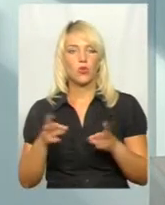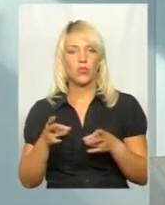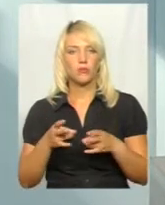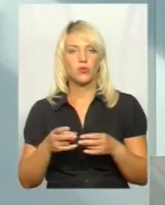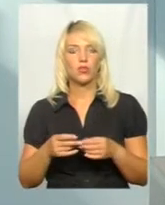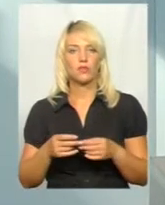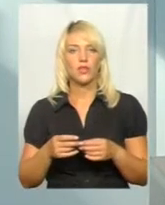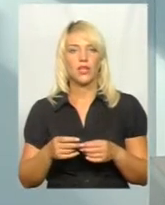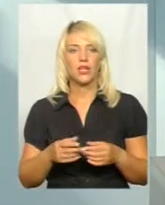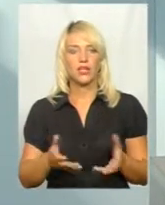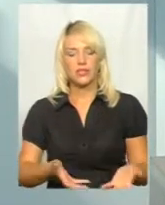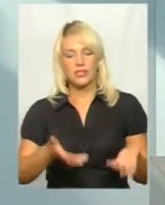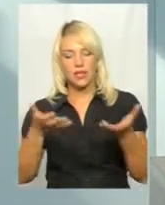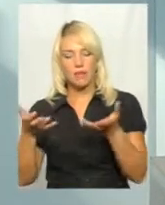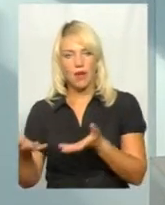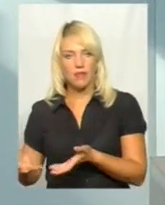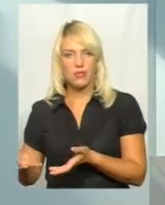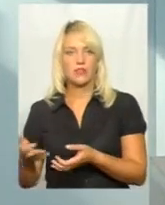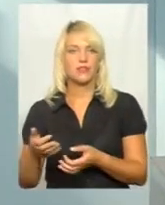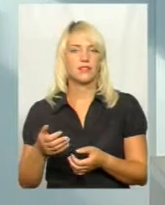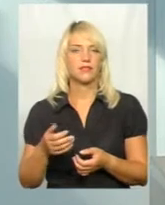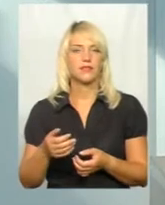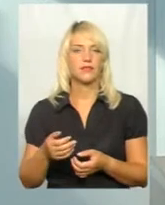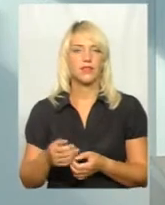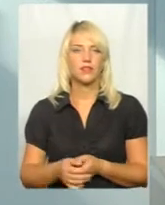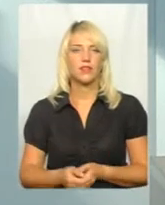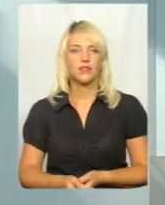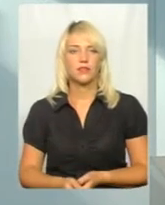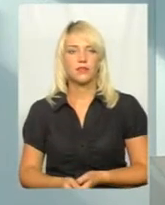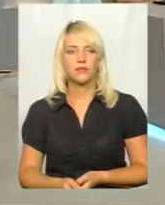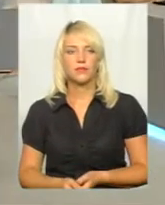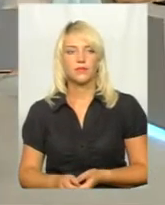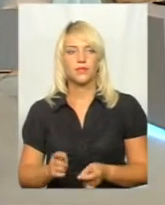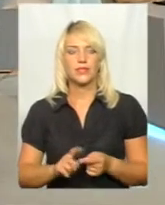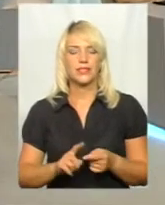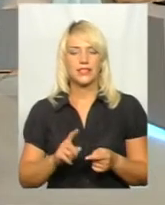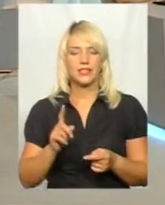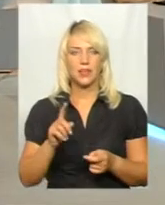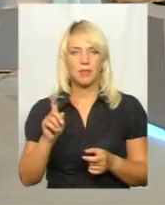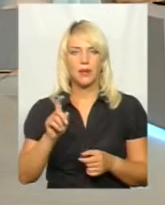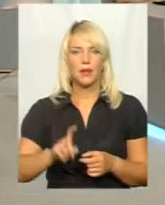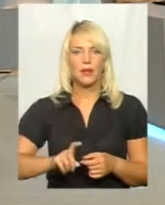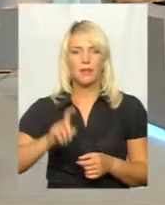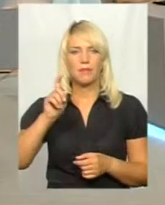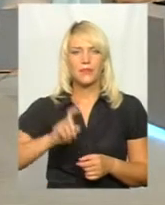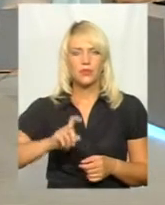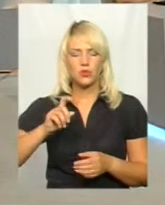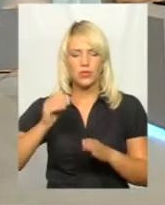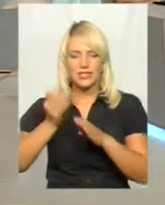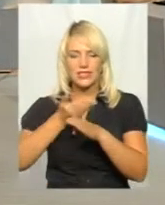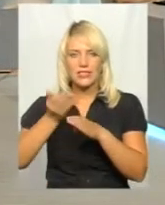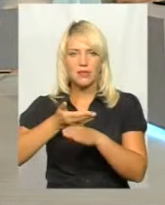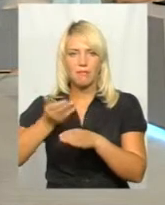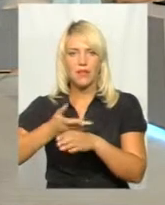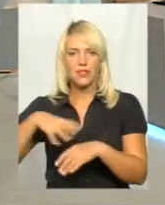знімати, як то кажуть, з постаменту. Це піскоструйкою знімати повністю весь шар.